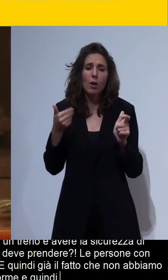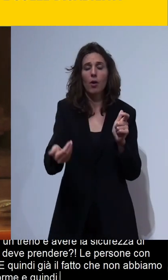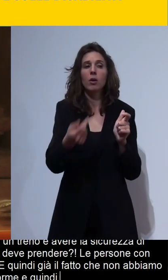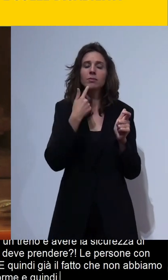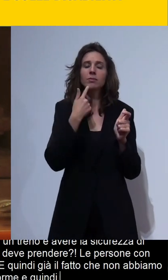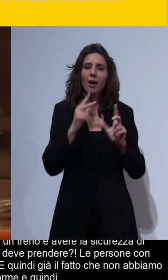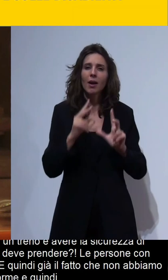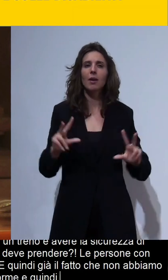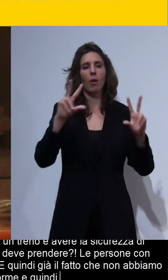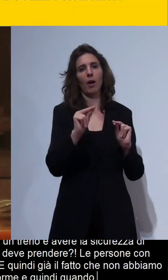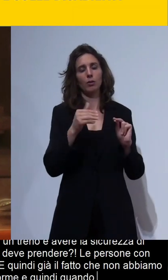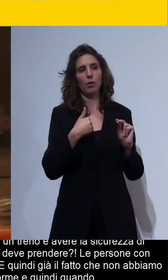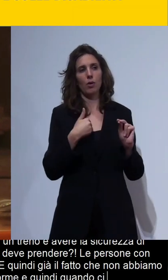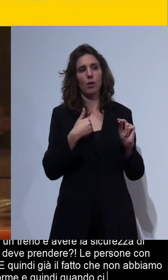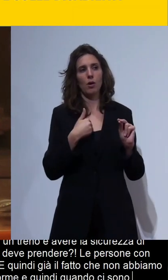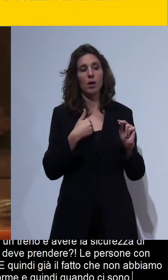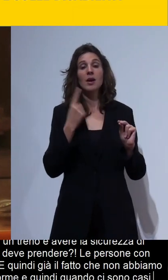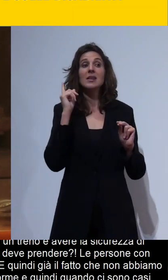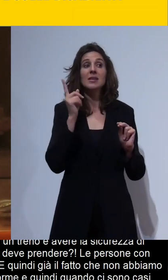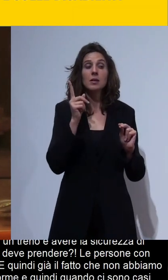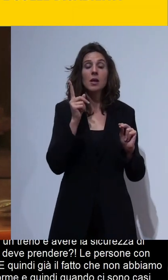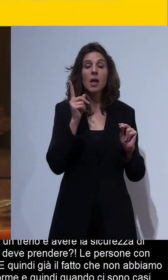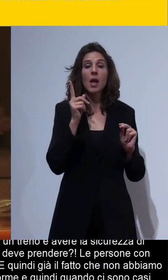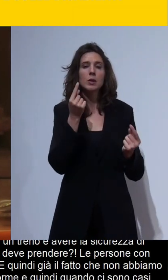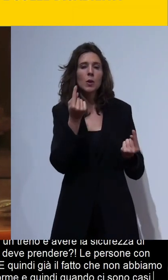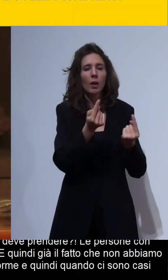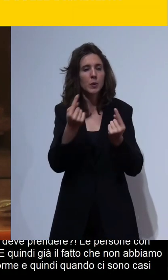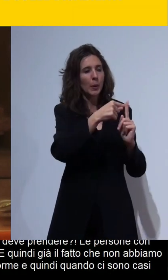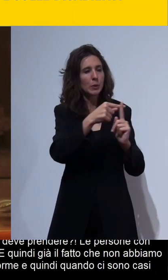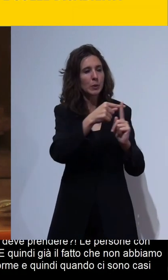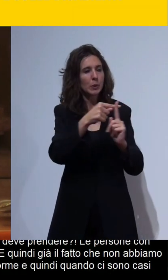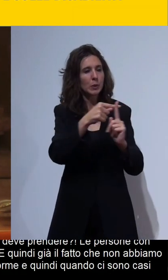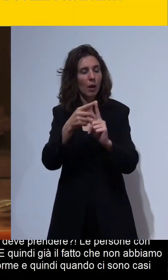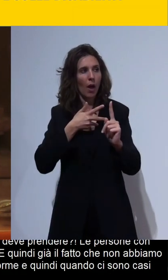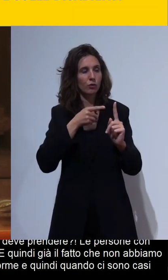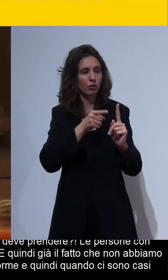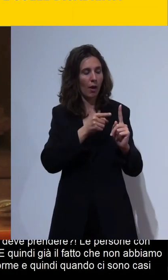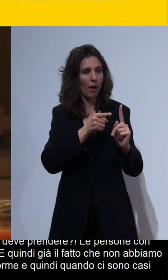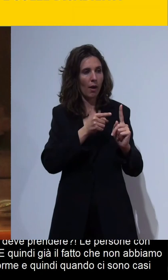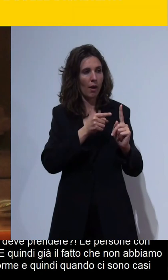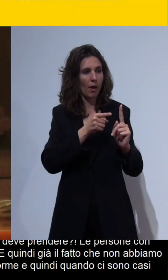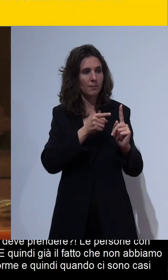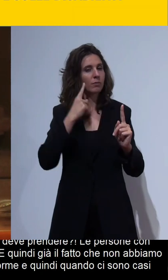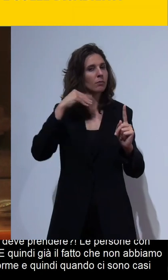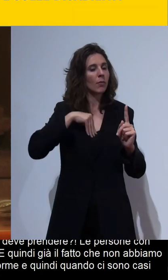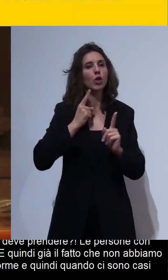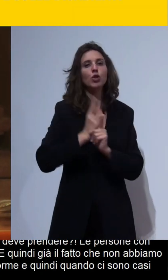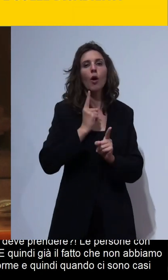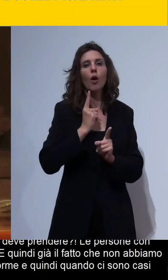quando ci sono casi buoni da portare a conoscenza il dovere che abbiamo è di